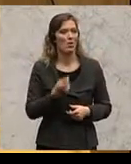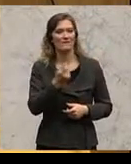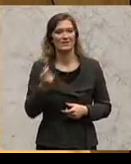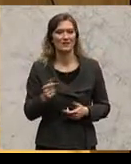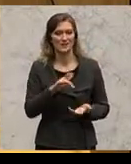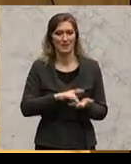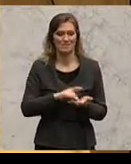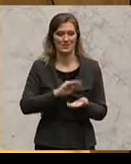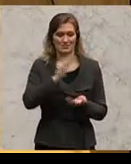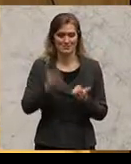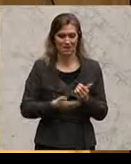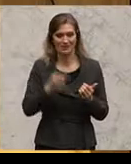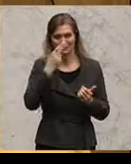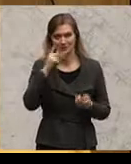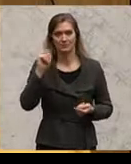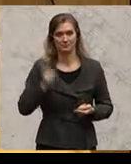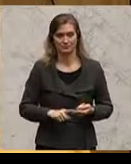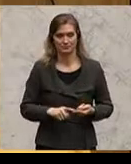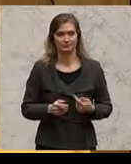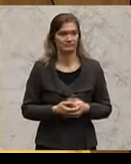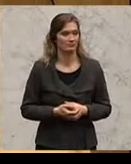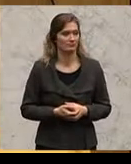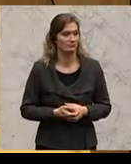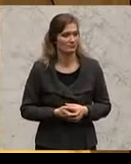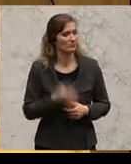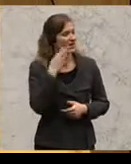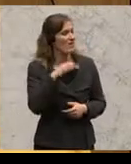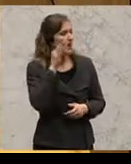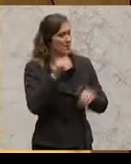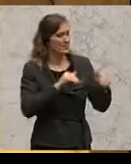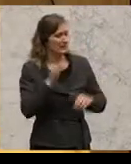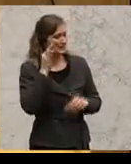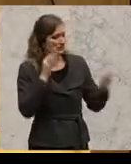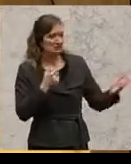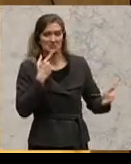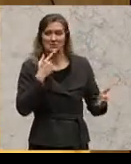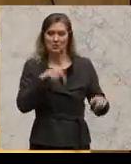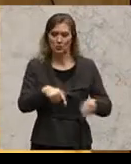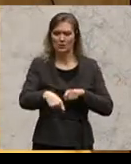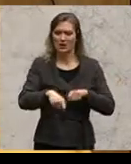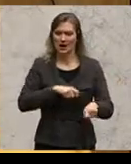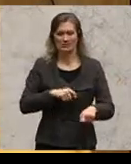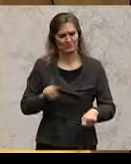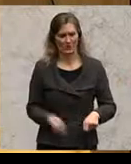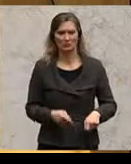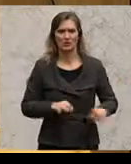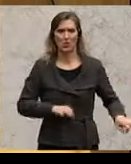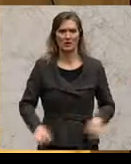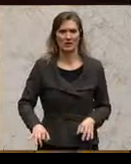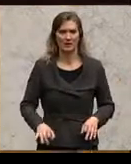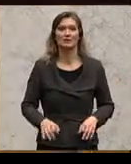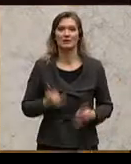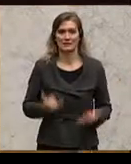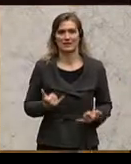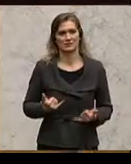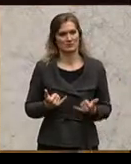Mitteln Ausdruck finden. Wenn Sie, Frau Ministerin, jetzt die Reißleine ziehen, dann glaube ich, ist es höchst an der